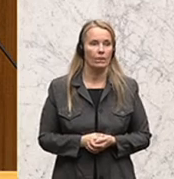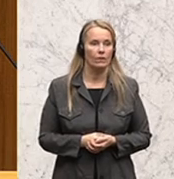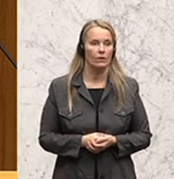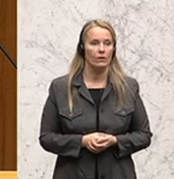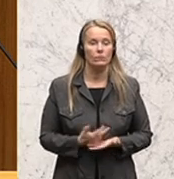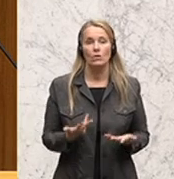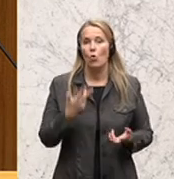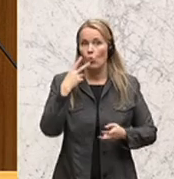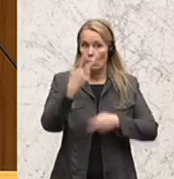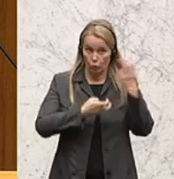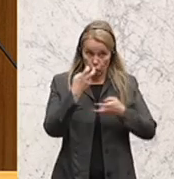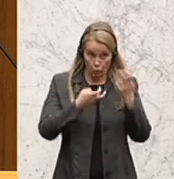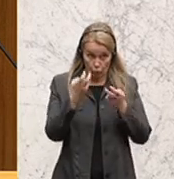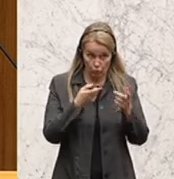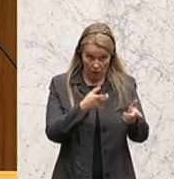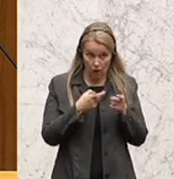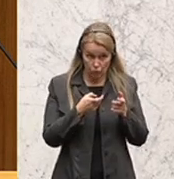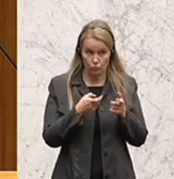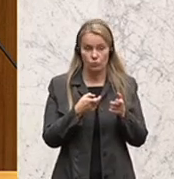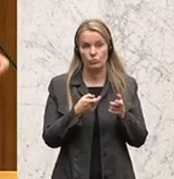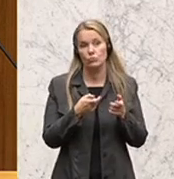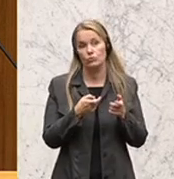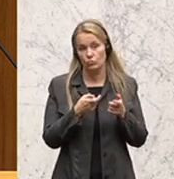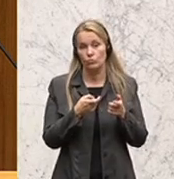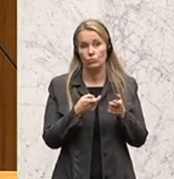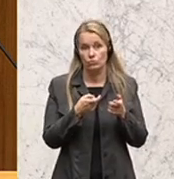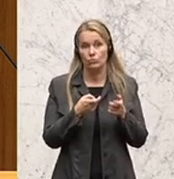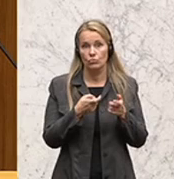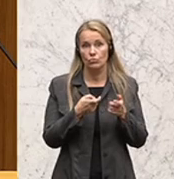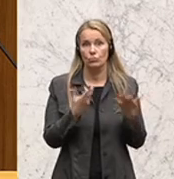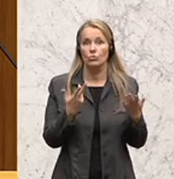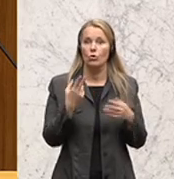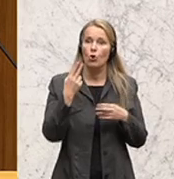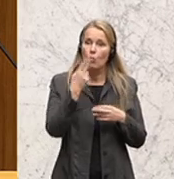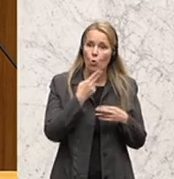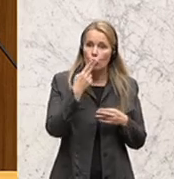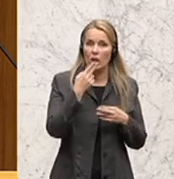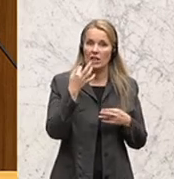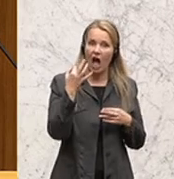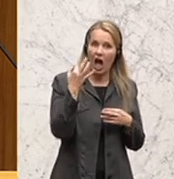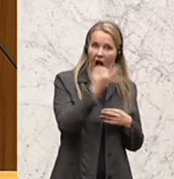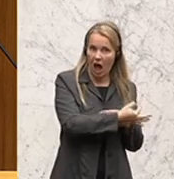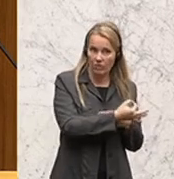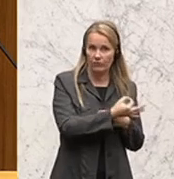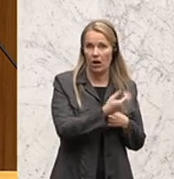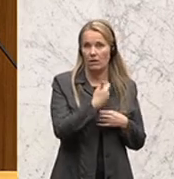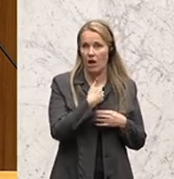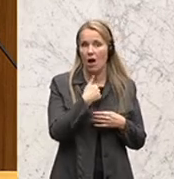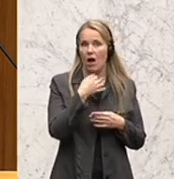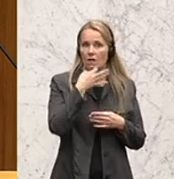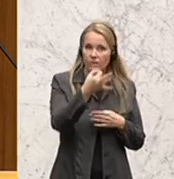Der Untersuchungsausschuss ist nach der mündlichen Anfrage in Fragestunden,